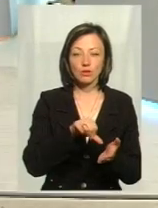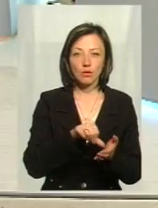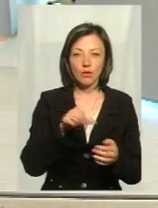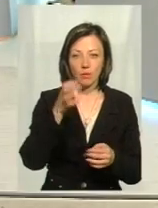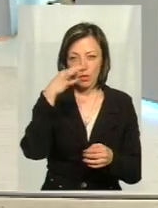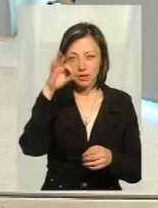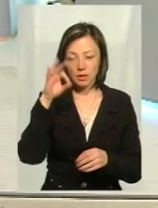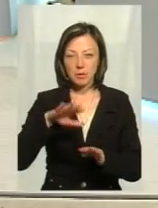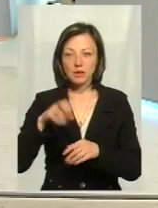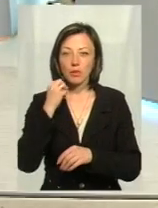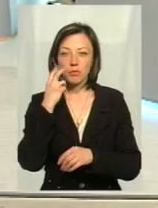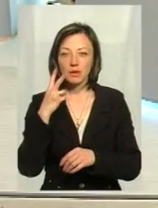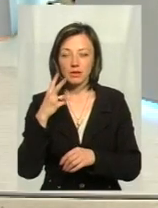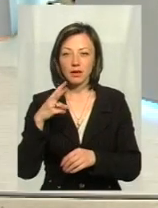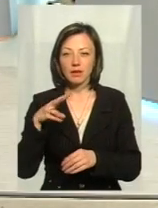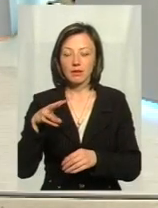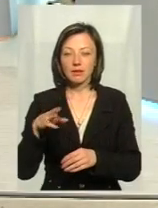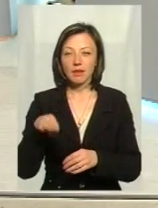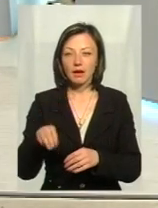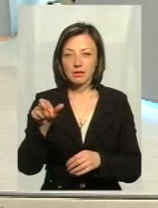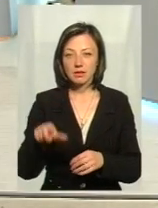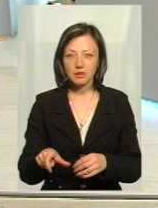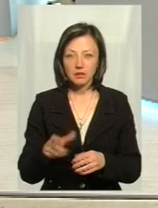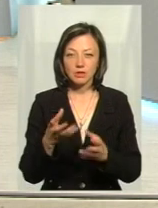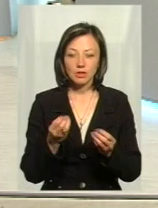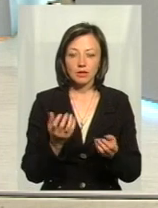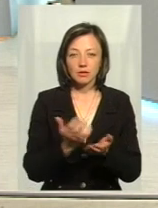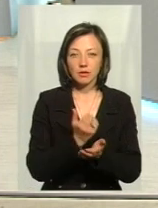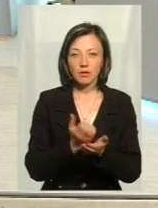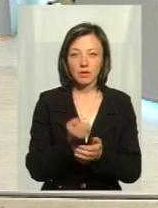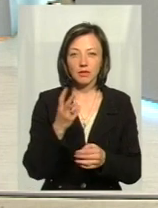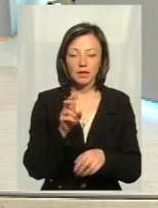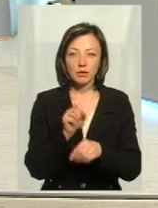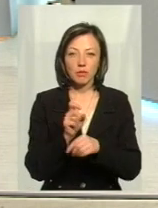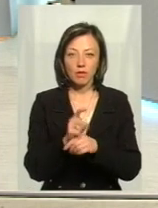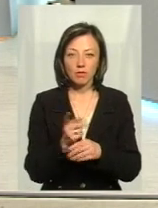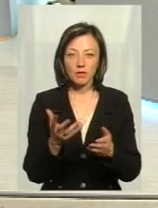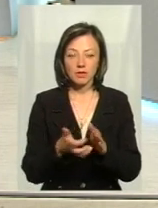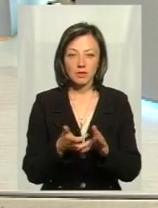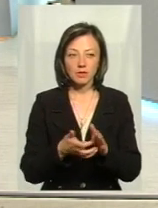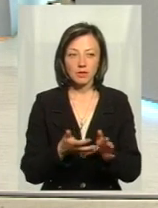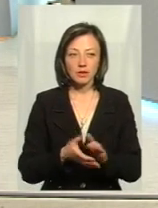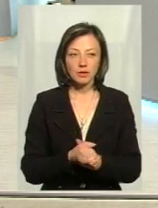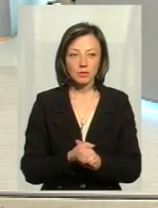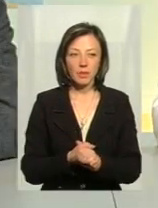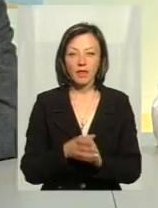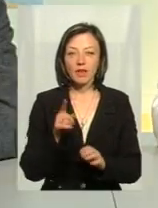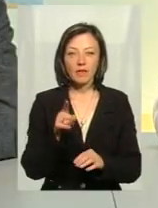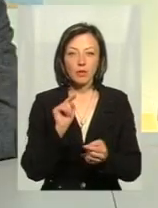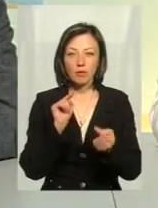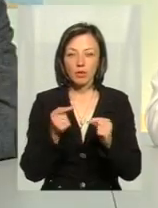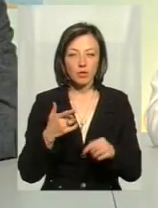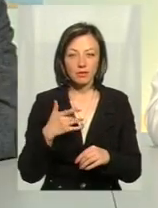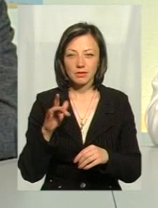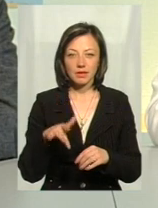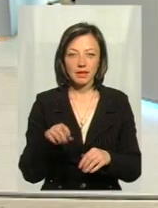таксіст, чи до обіда вранці, їду на роботу, що підтаксовую два заказі, або теж не вистачає кошту. Ви категорично проти підробітків, а